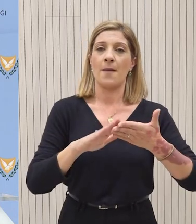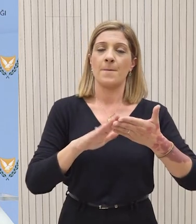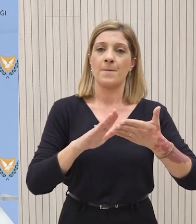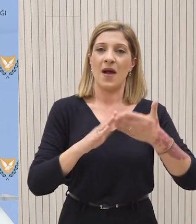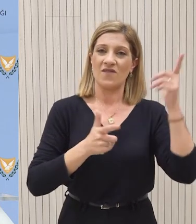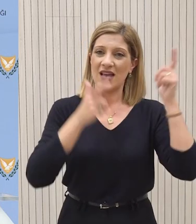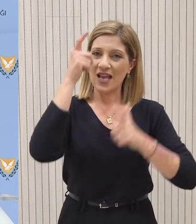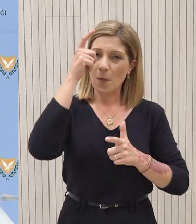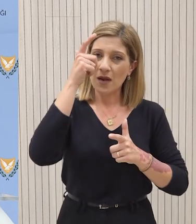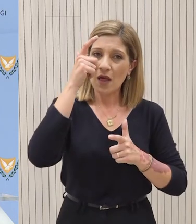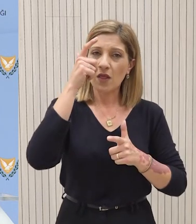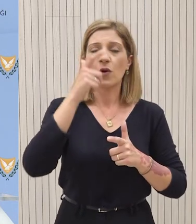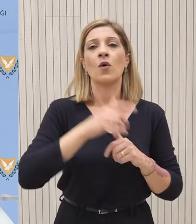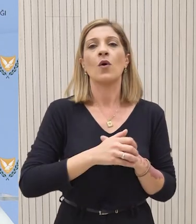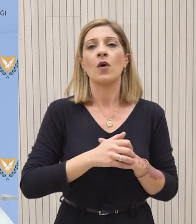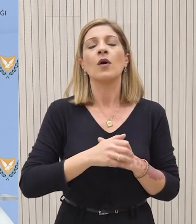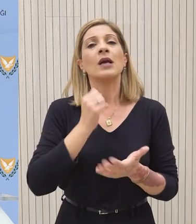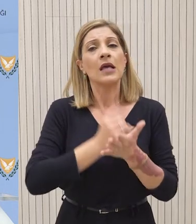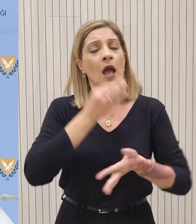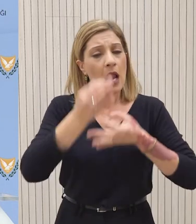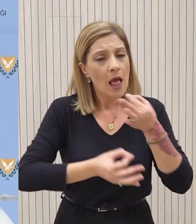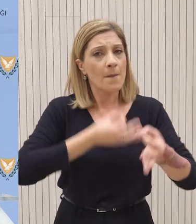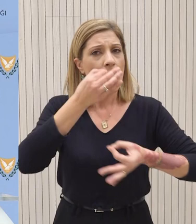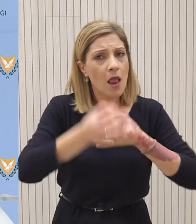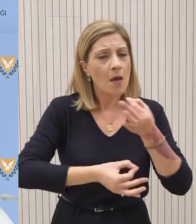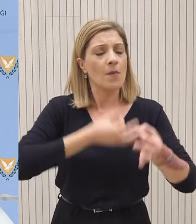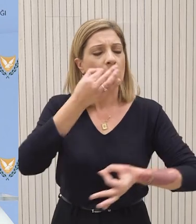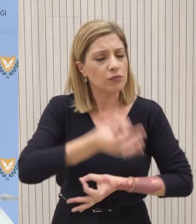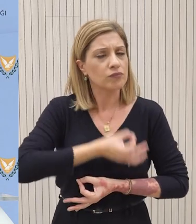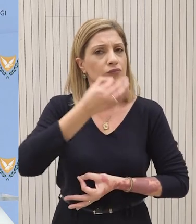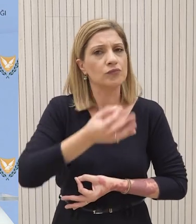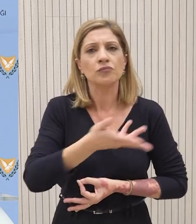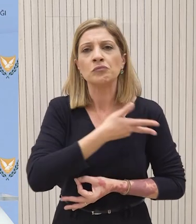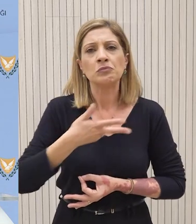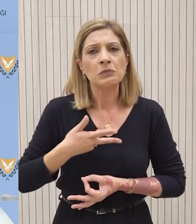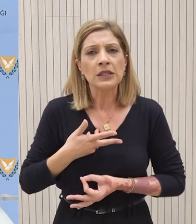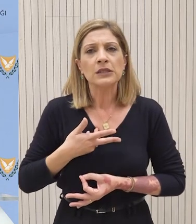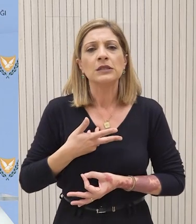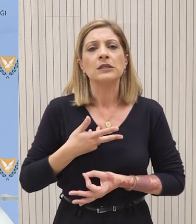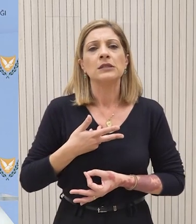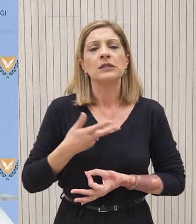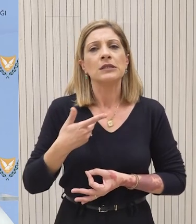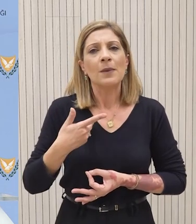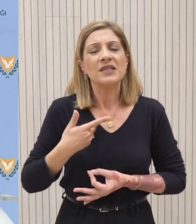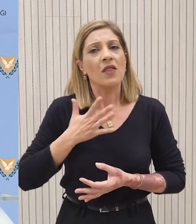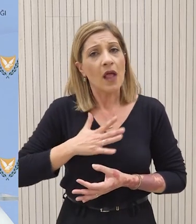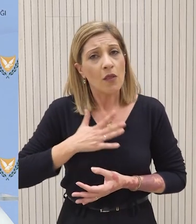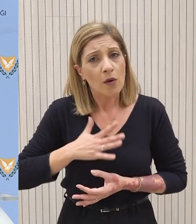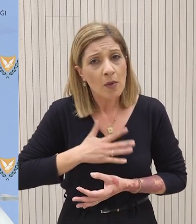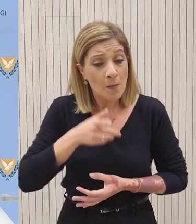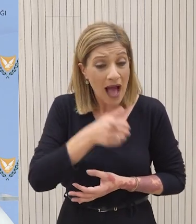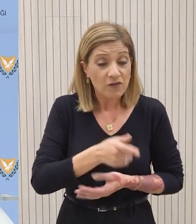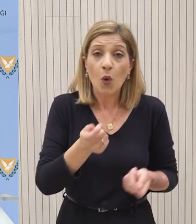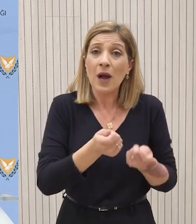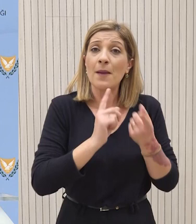ΟΟΝΦΙΚΙΠ, με τον Οργασμό Ενωμένων Εθνών και τους μεταφέρουμε την δική μας, αν θέλετε, ειλικρινή βούληση για εφαρμογή της